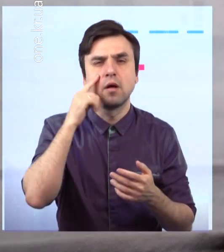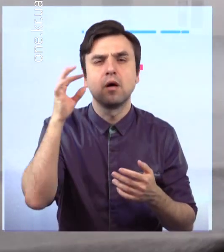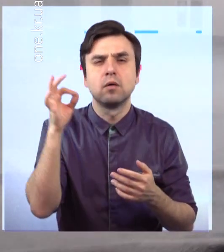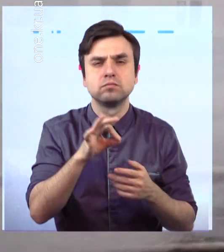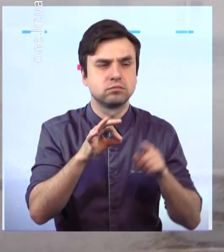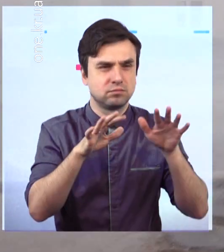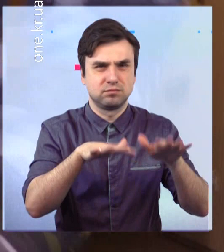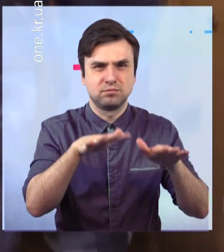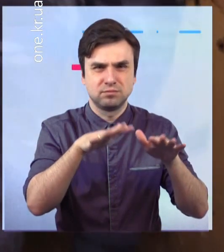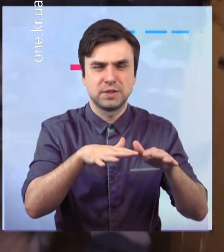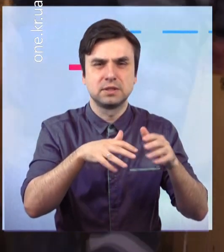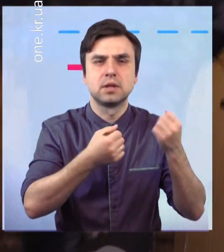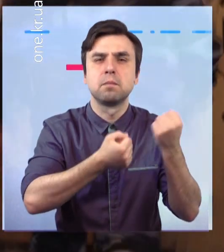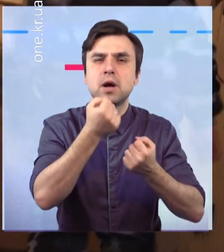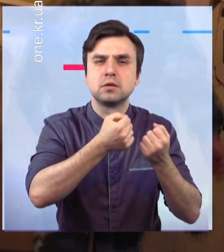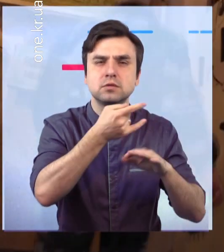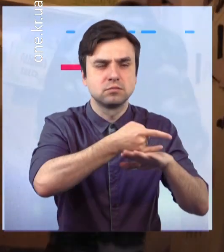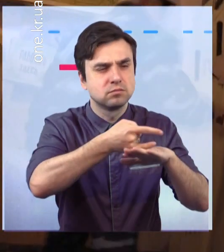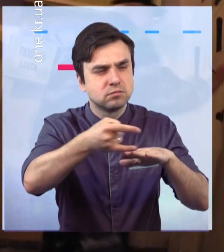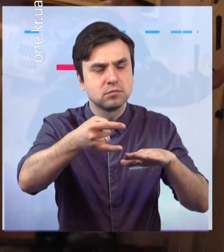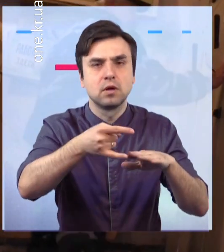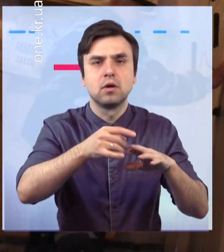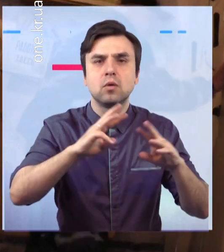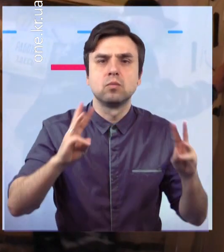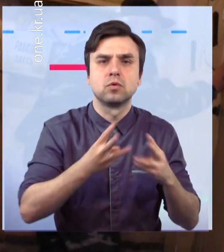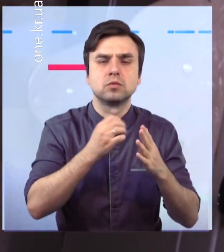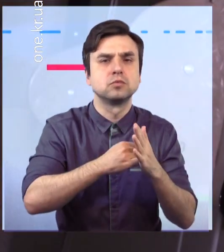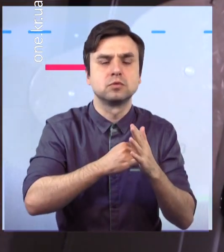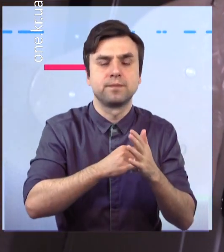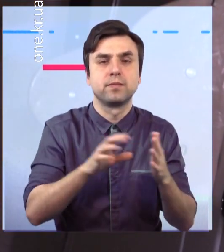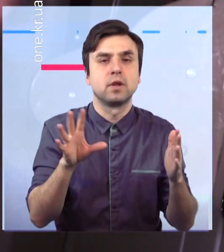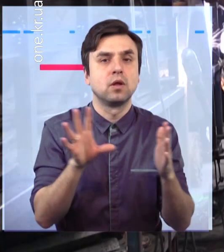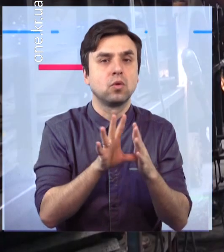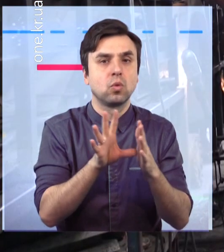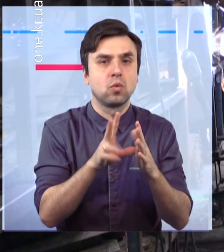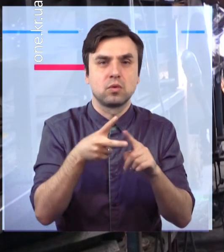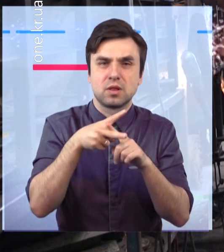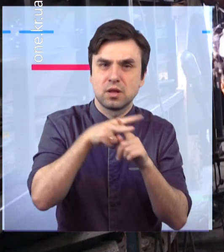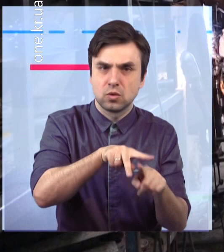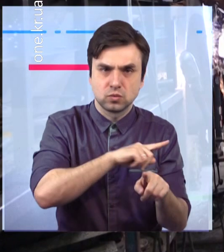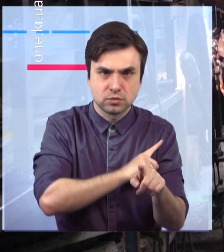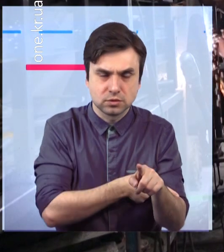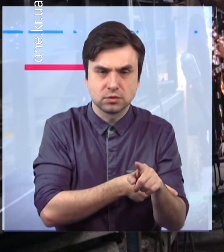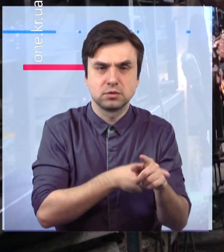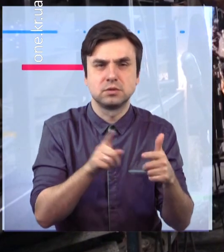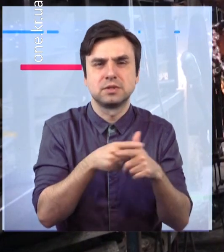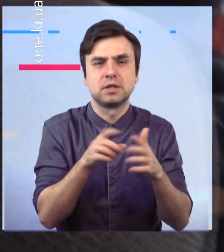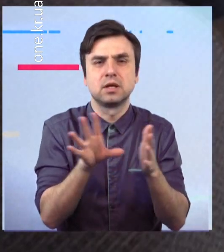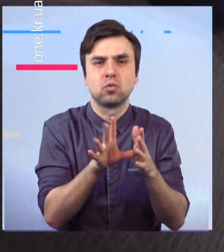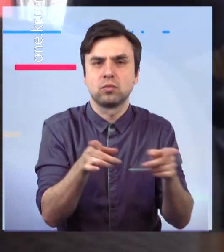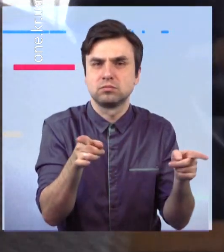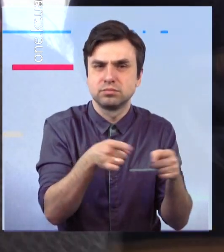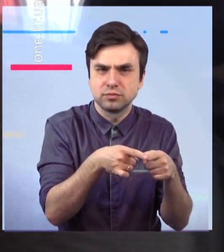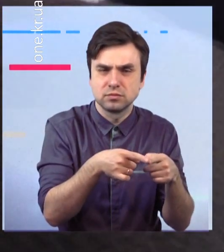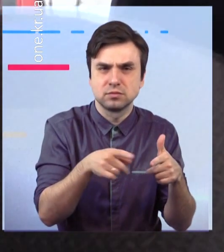автотранспортних підприємствах є перевантаження електромережі, коротке замикання та несправність технологічного обладнання. Самі ж комунальники